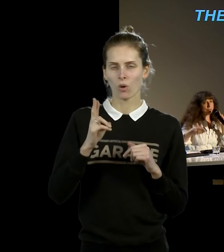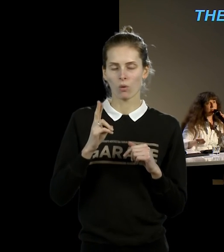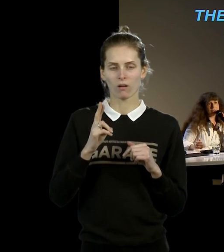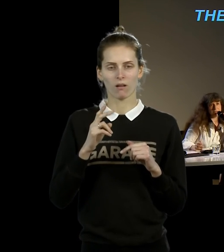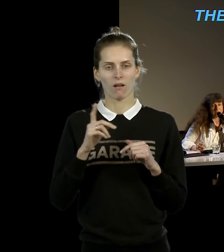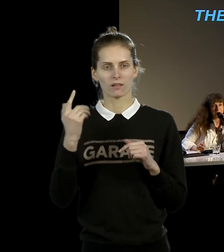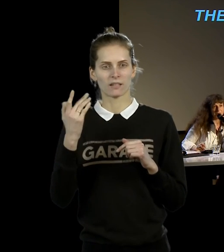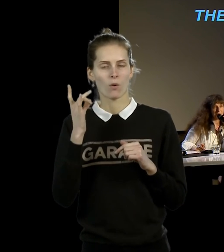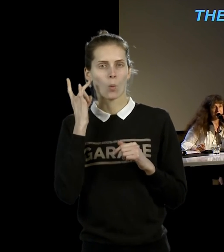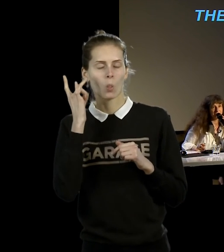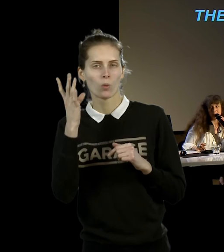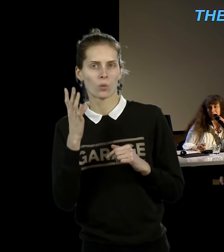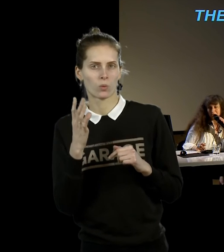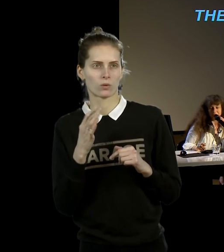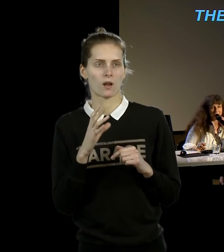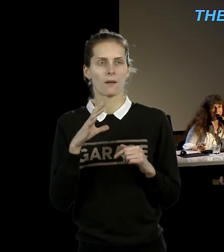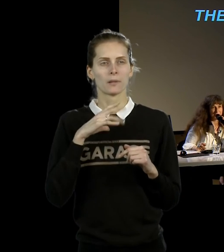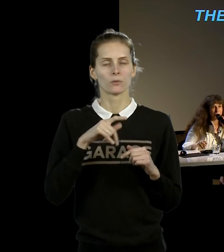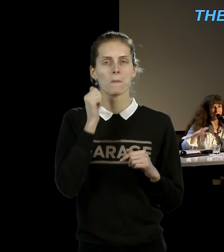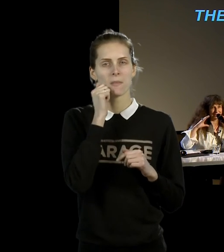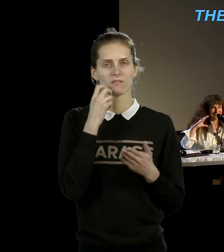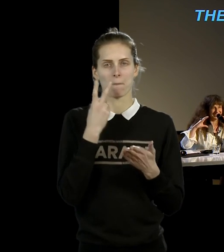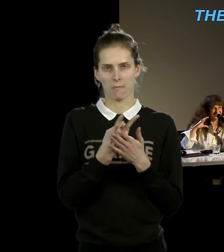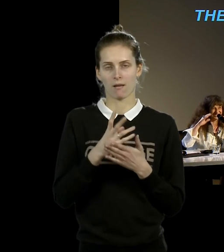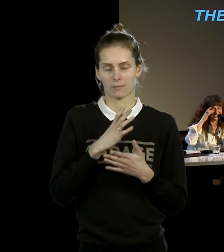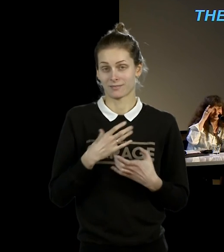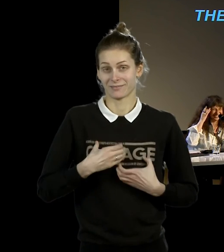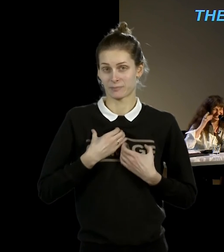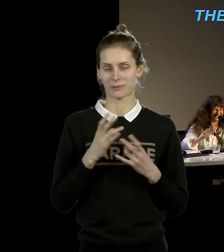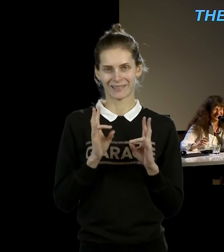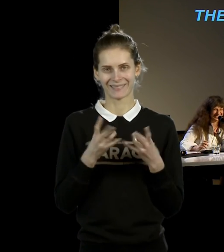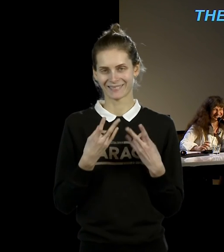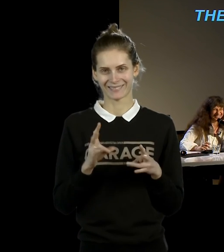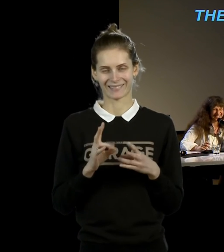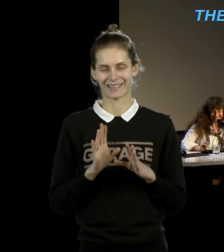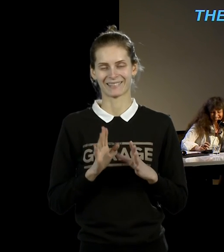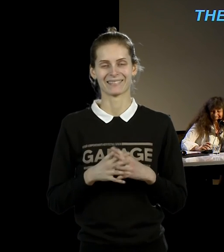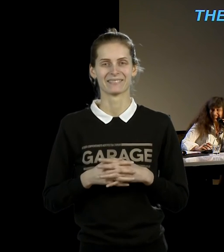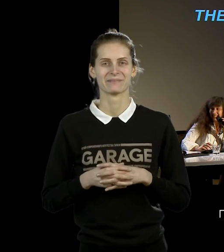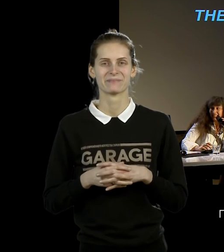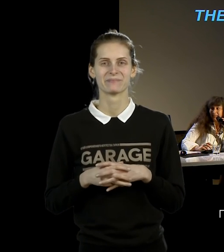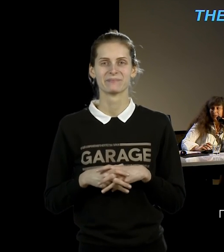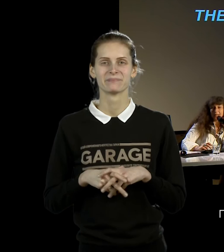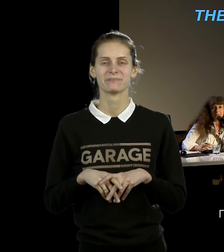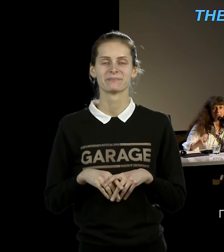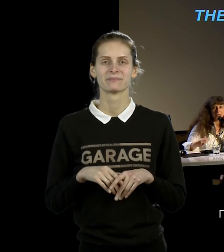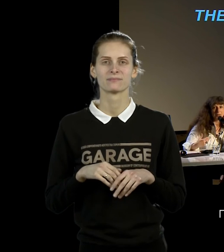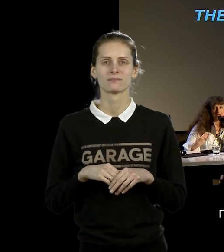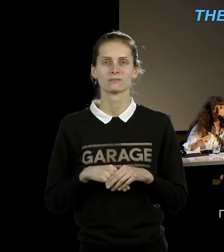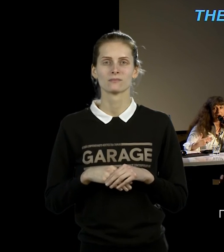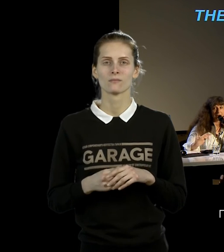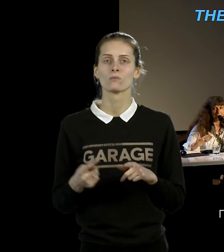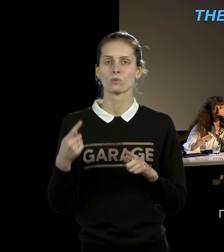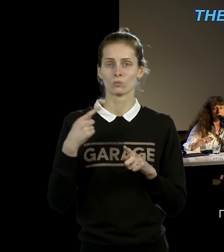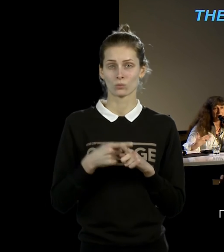Тоже ее показывали несколько раз в Москве, в общем-то, не пугайтесь при виде этой картинки. И при этом она